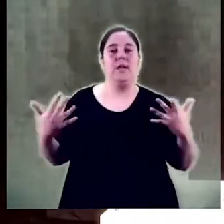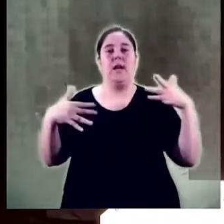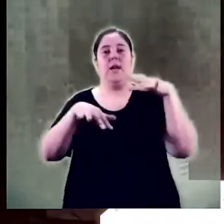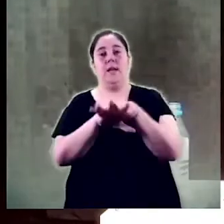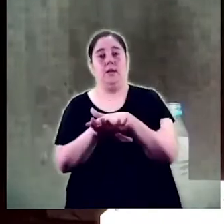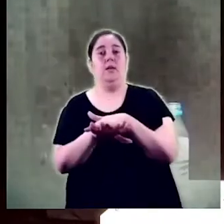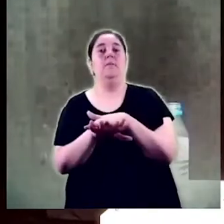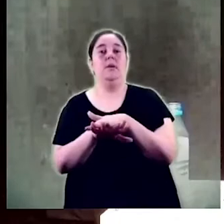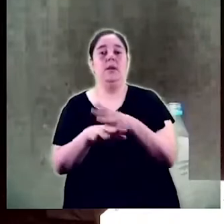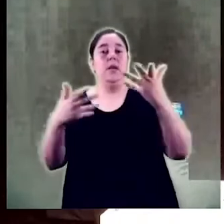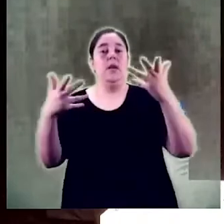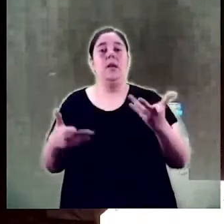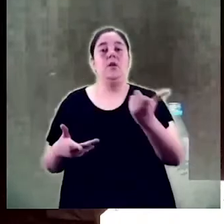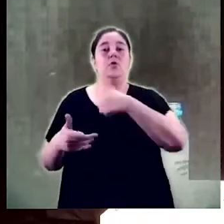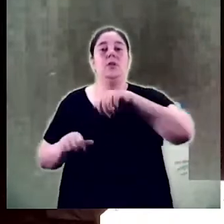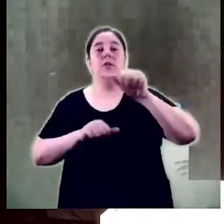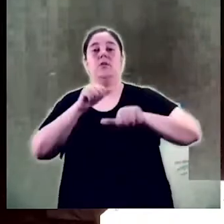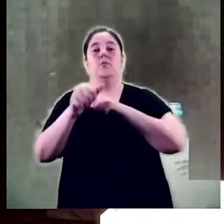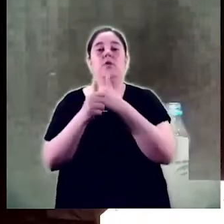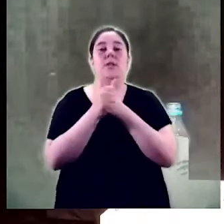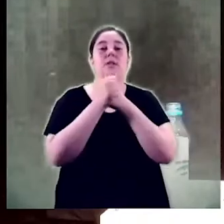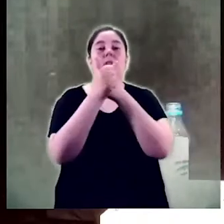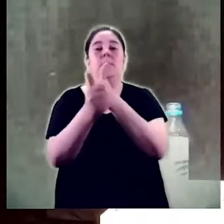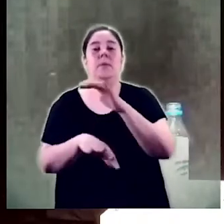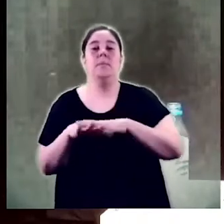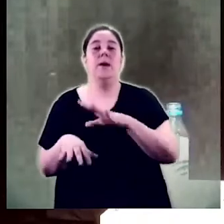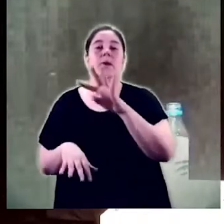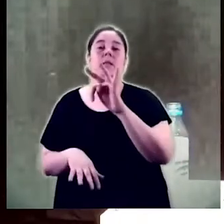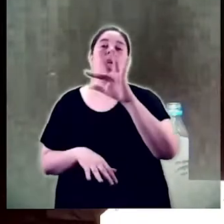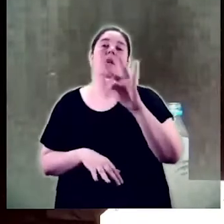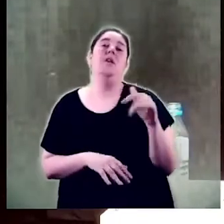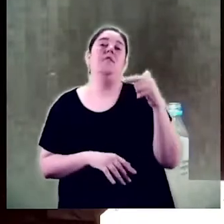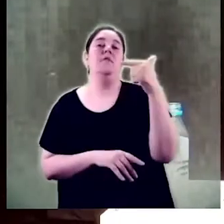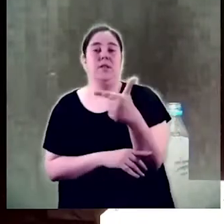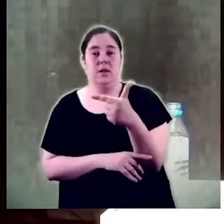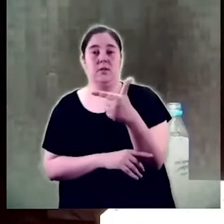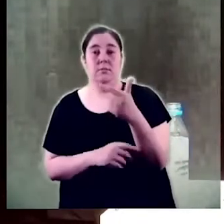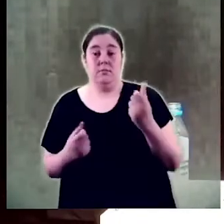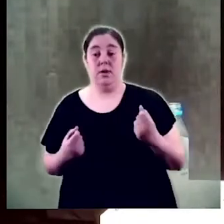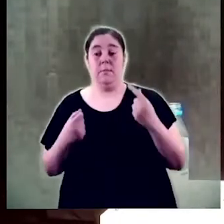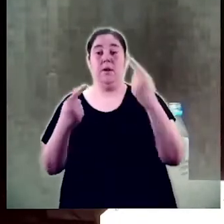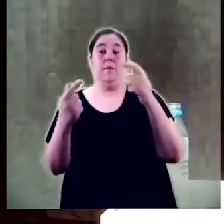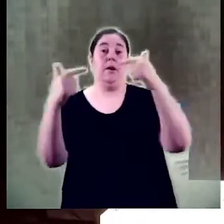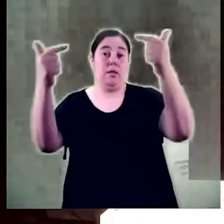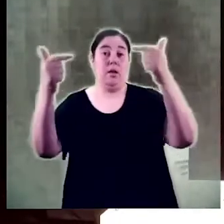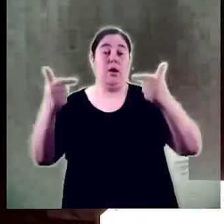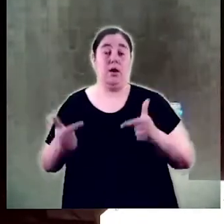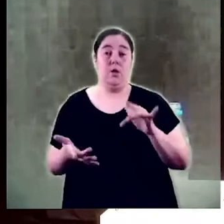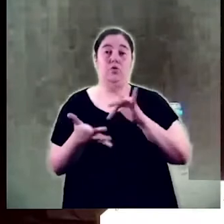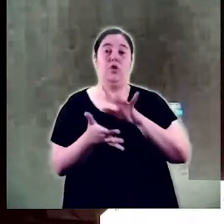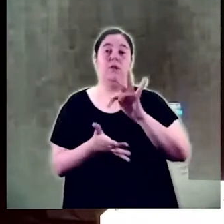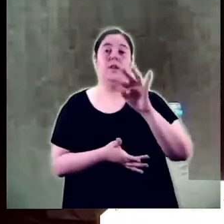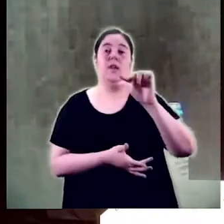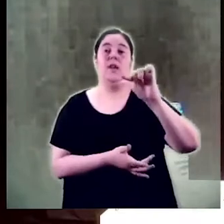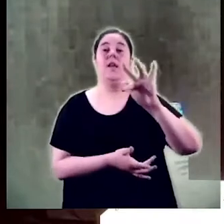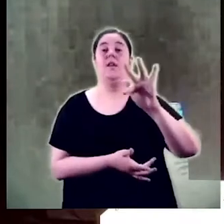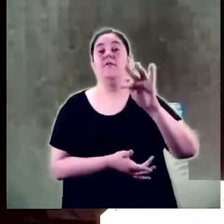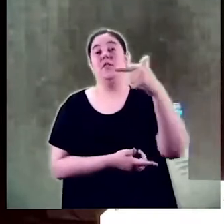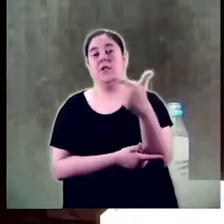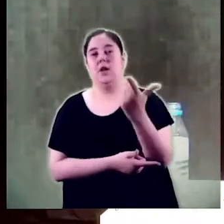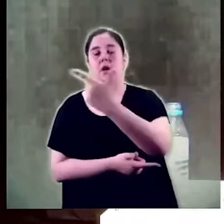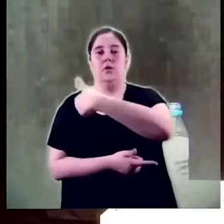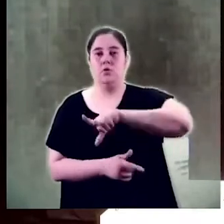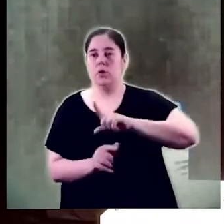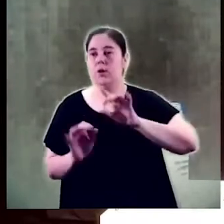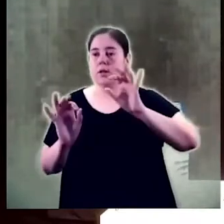ara mateix estem entregades al procés de seguiment dels treballs finals d'estudis els primers d'aquest grau que duem a terme amb cura